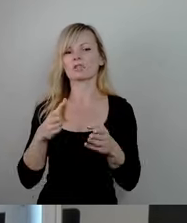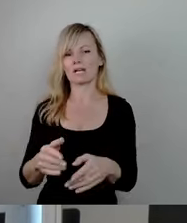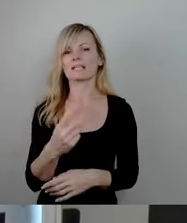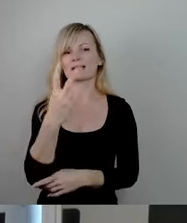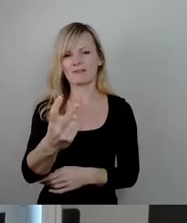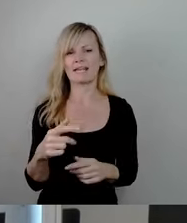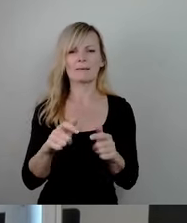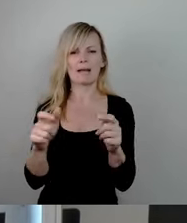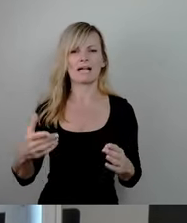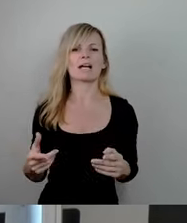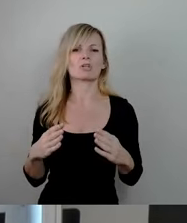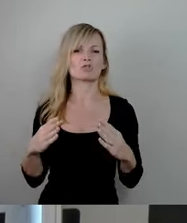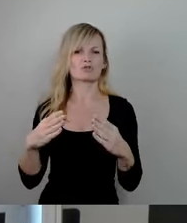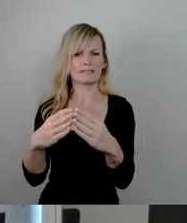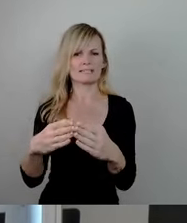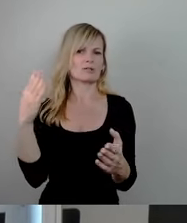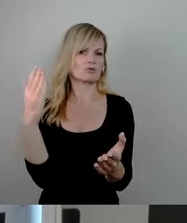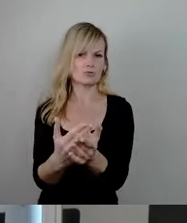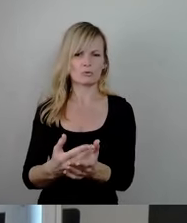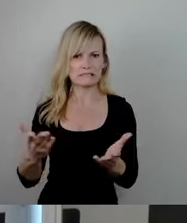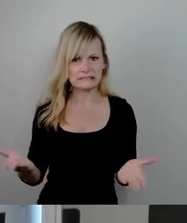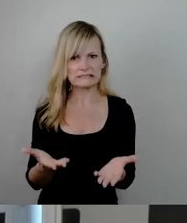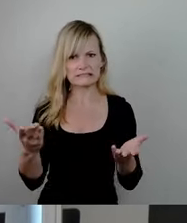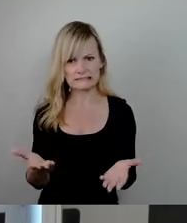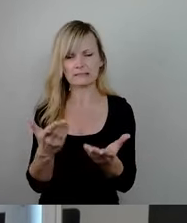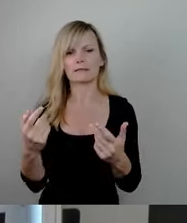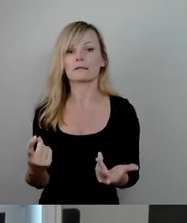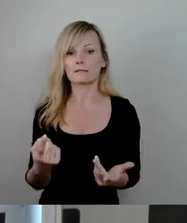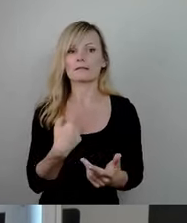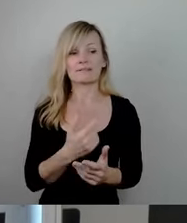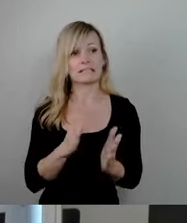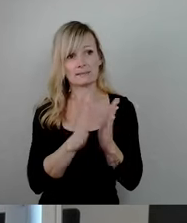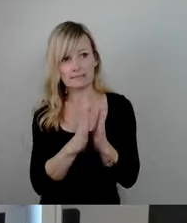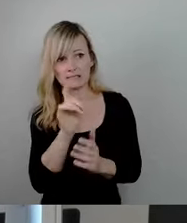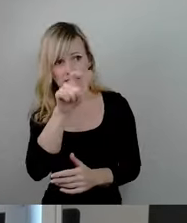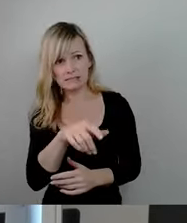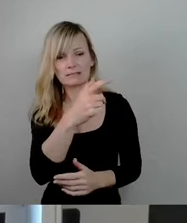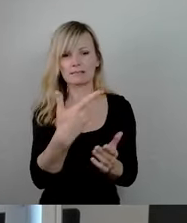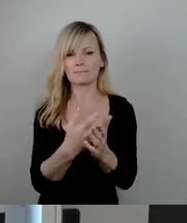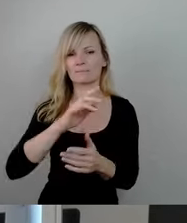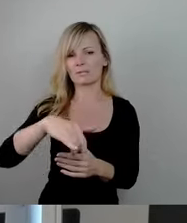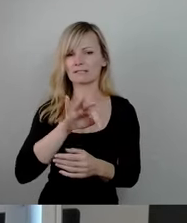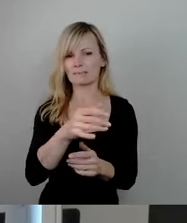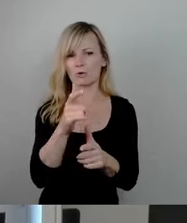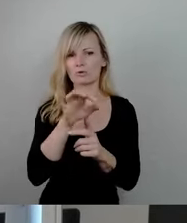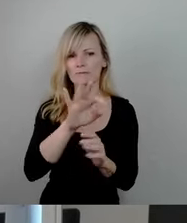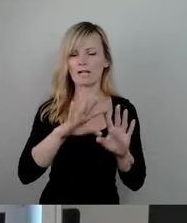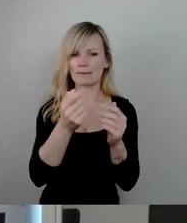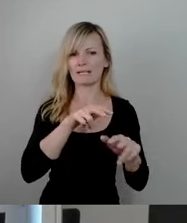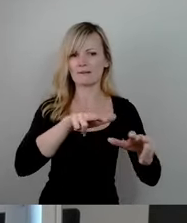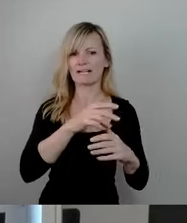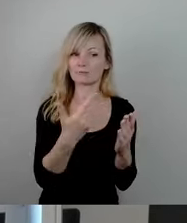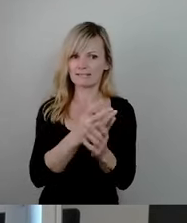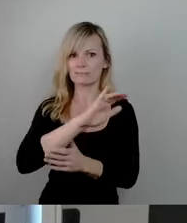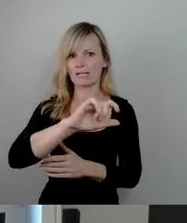vorantreibt. Auf unsere Bitte hin wurde ja das Projekt nochmal im Ausschuss für allgemeine Verwaltung vorgestellt. So